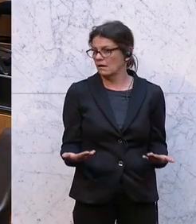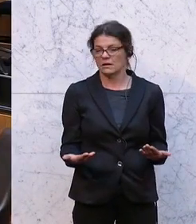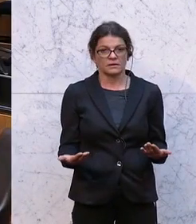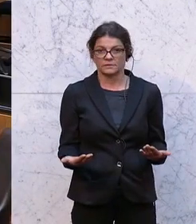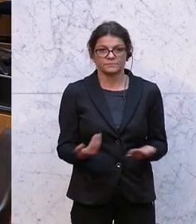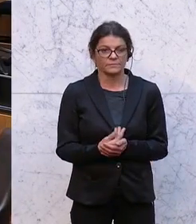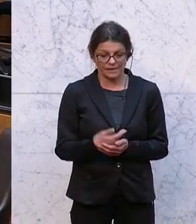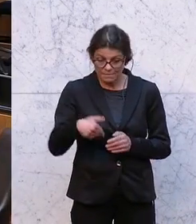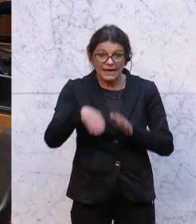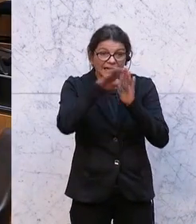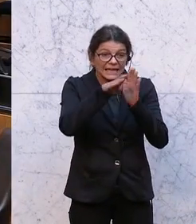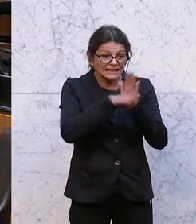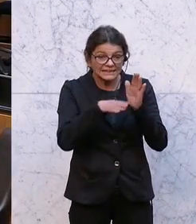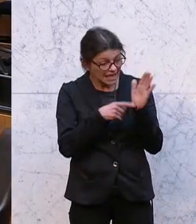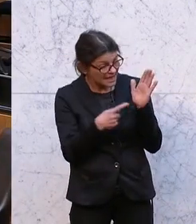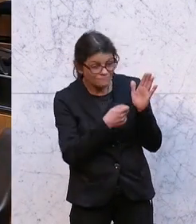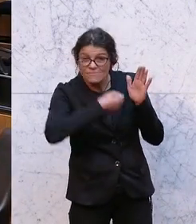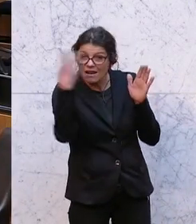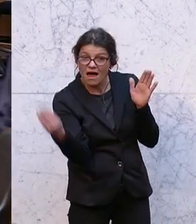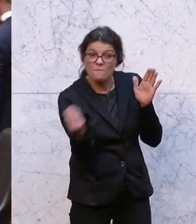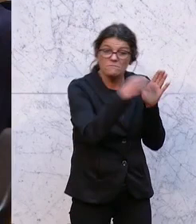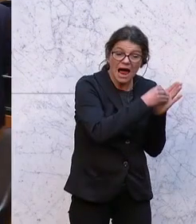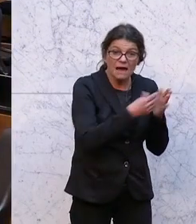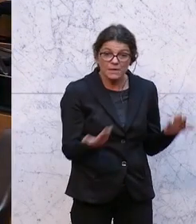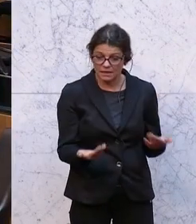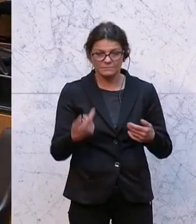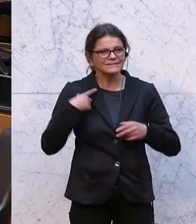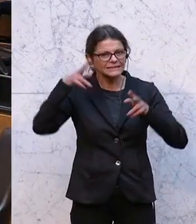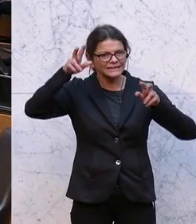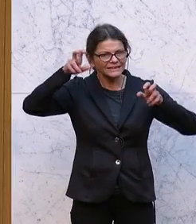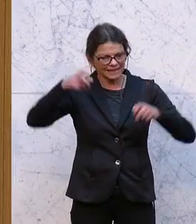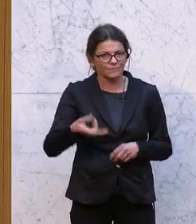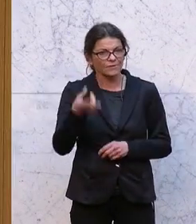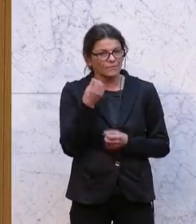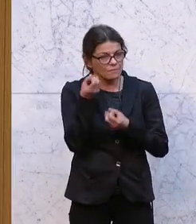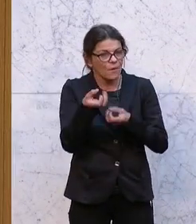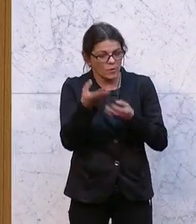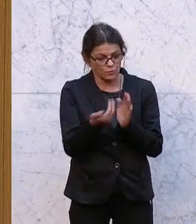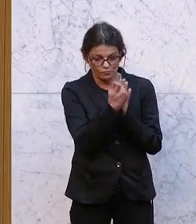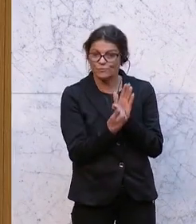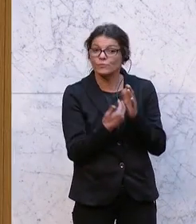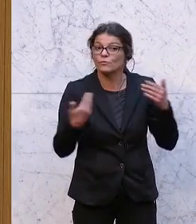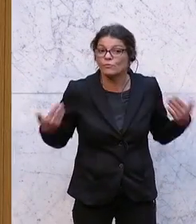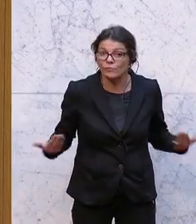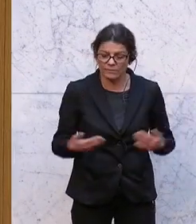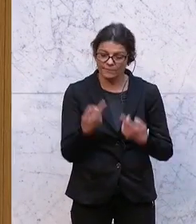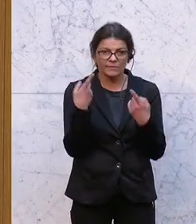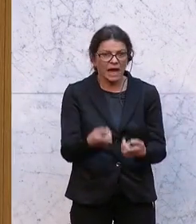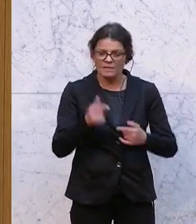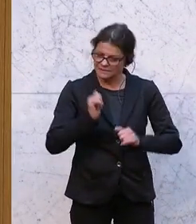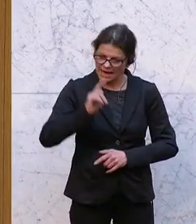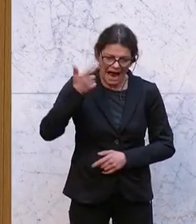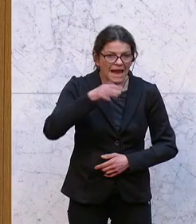im Gesetz auch ganz klar drinnen verankert, ich zitiere aus den Erläuterungen, dass es keine